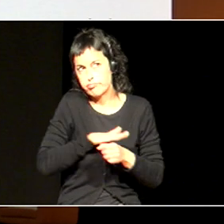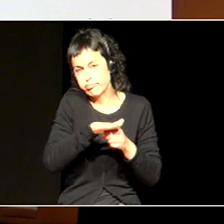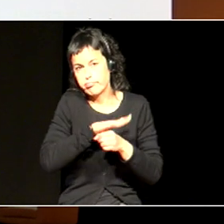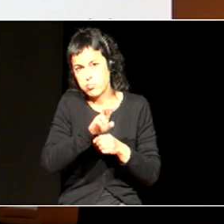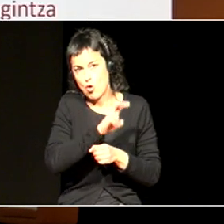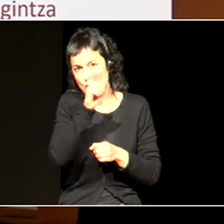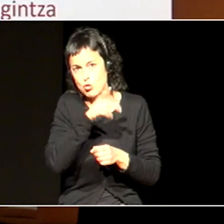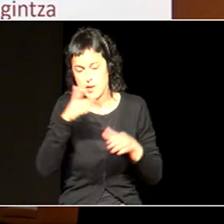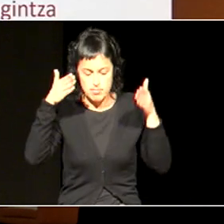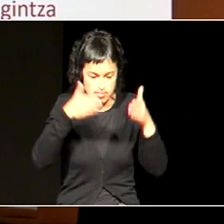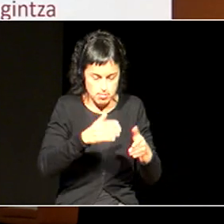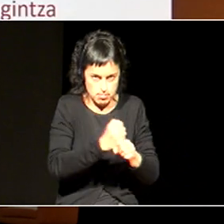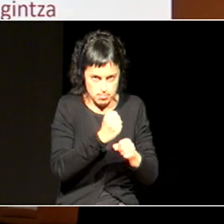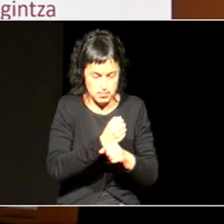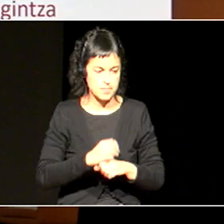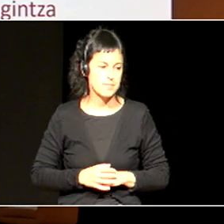lantzeko.